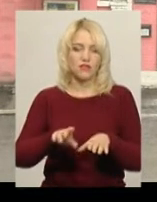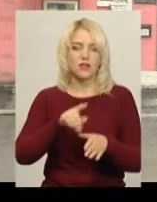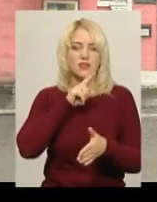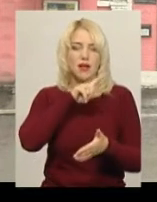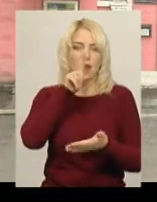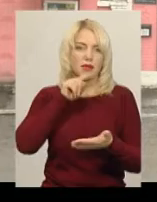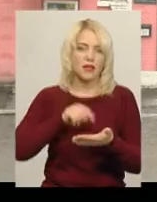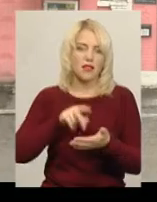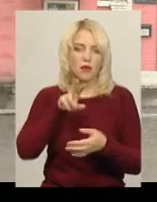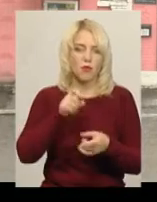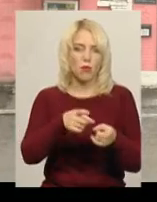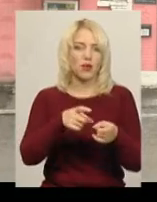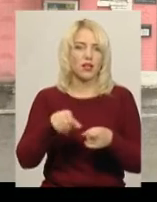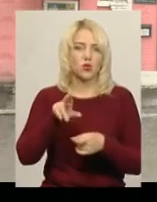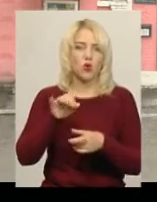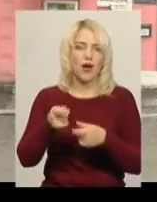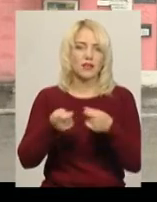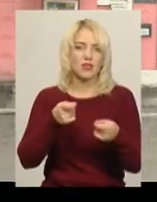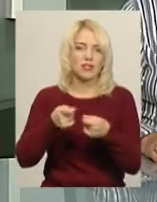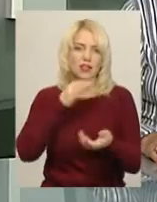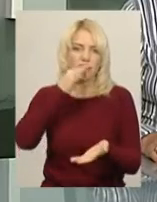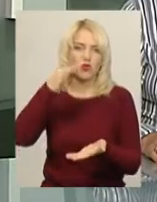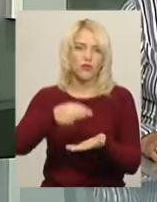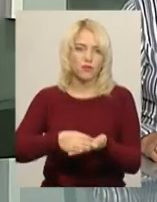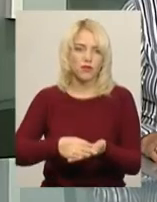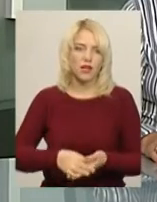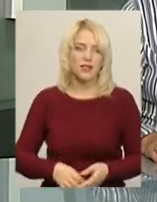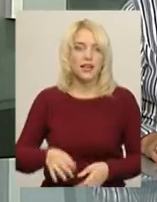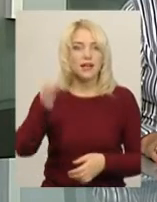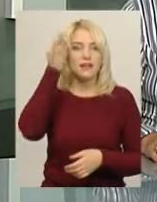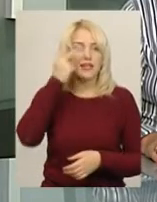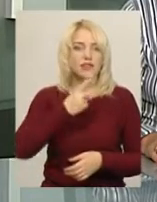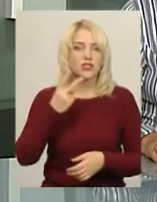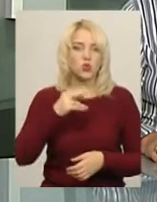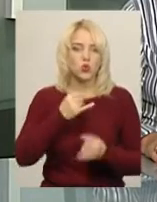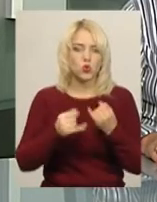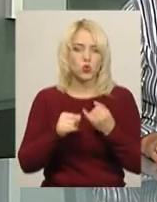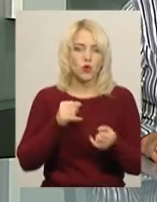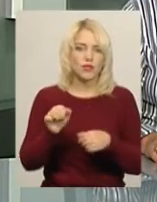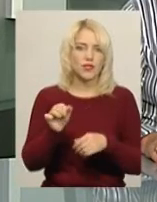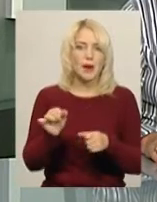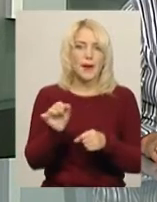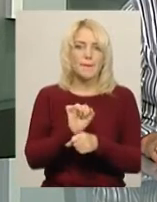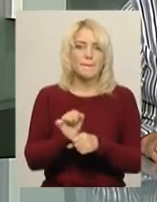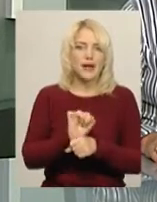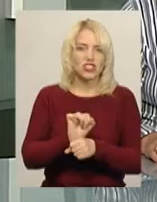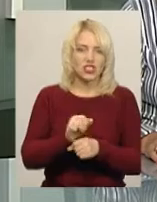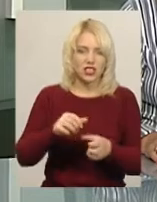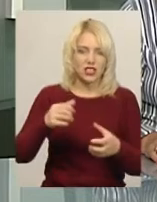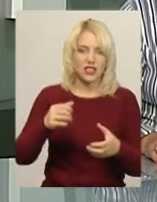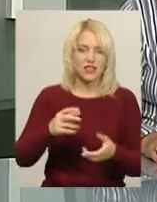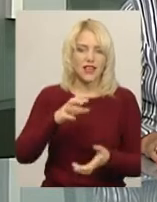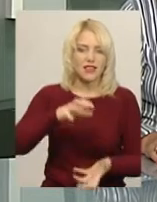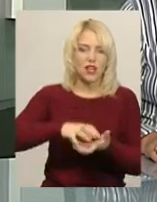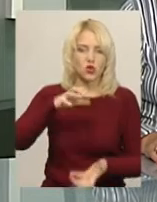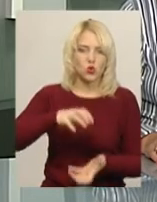адміністративної відповідальності Нагадаємо, 22 жовтня машиністи насосного устаткування Наркевицького